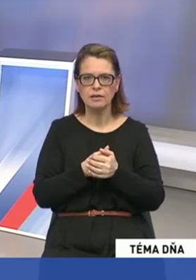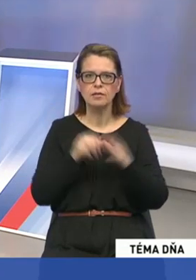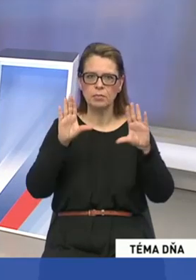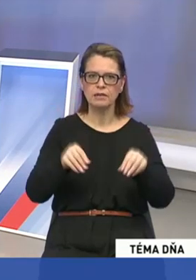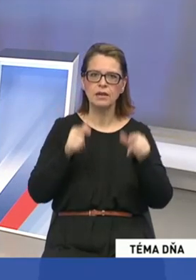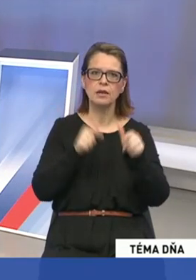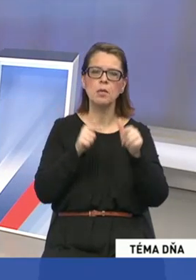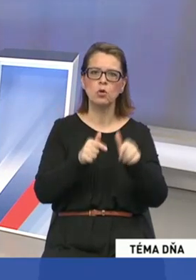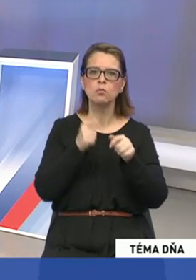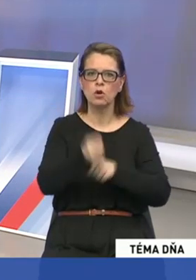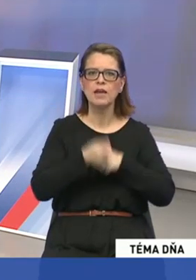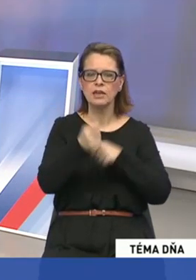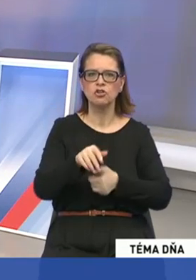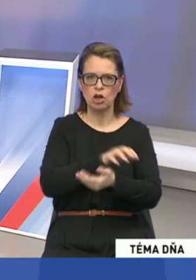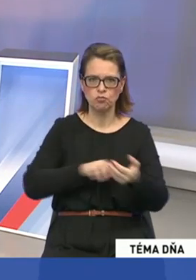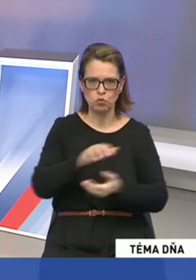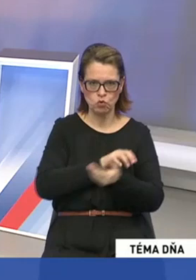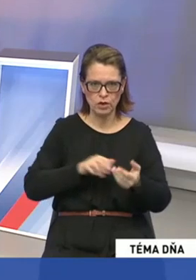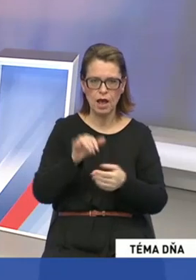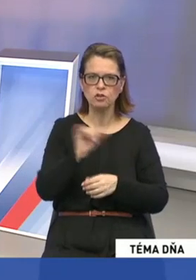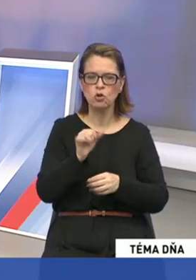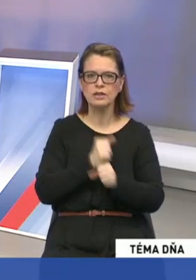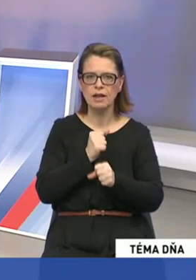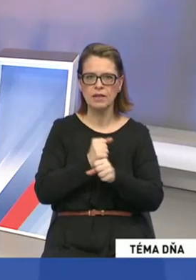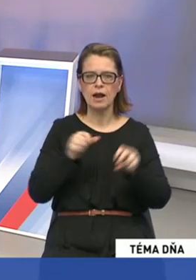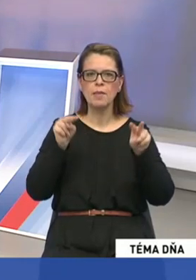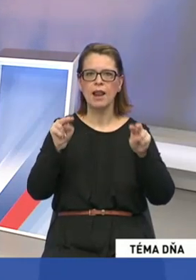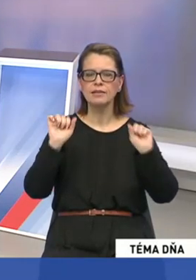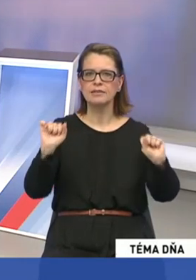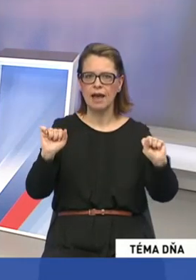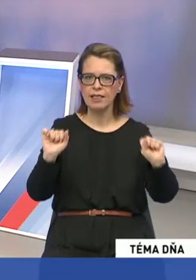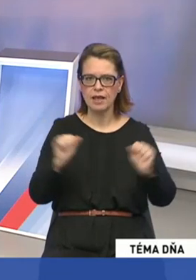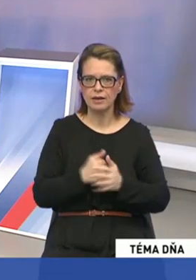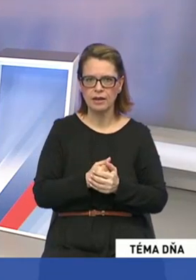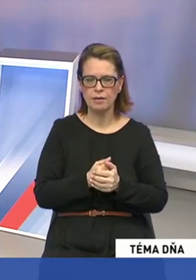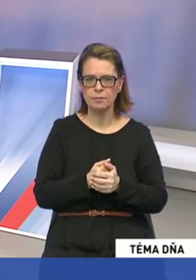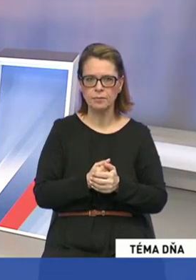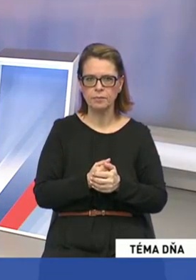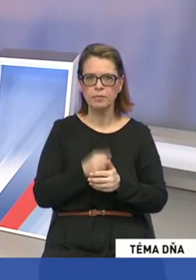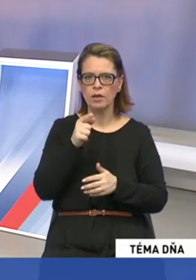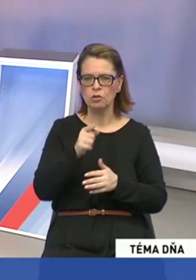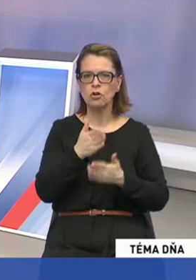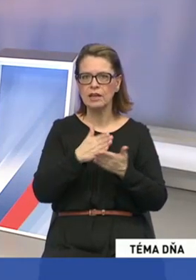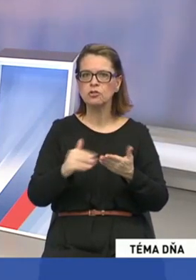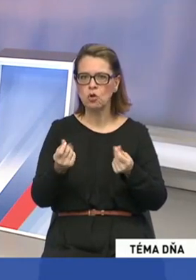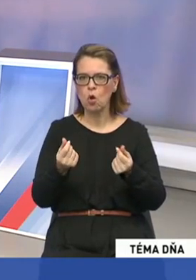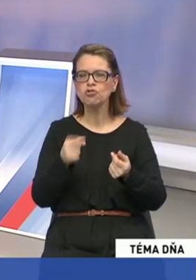podporovať ťažbu fosílnych páliú, z ktorých sa vyrába elektrická energia? Je to istá zložka, ktorá v tej cene je? O toľko